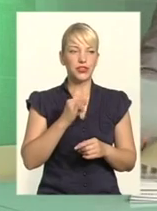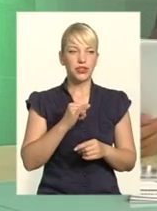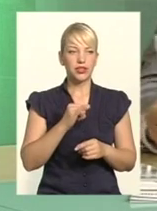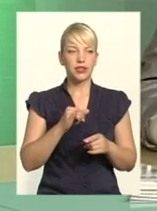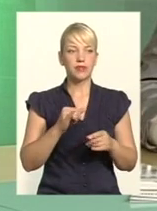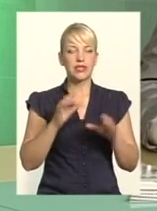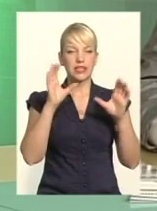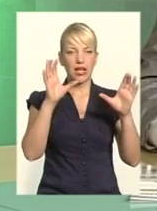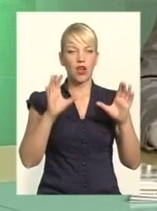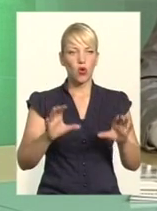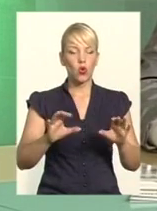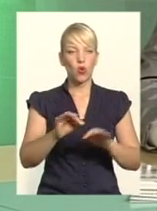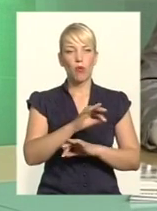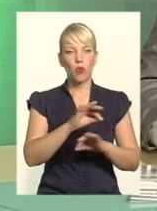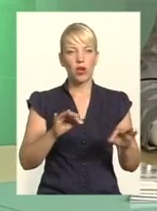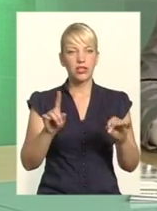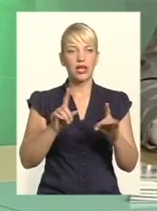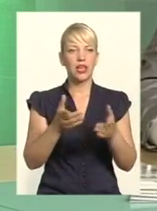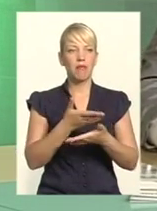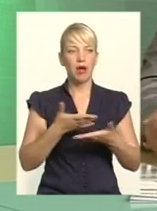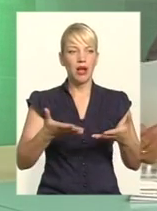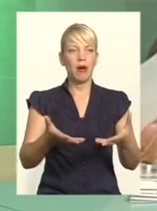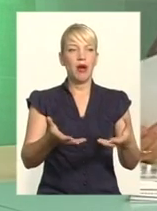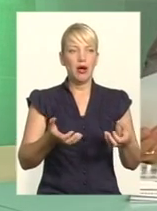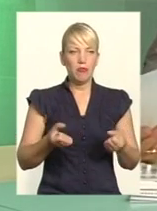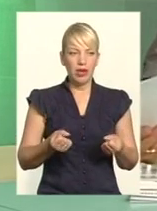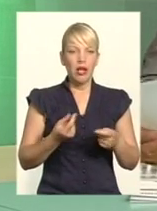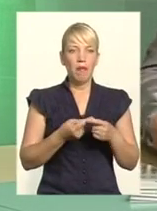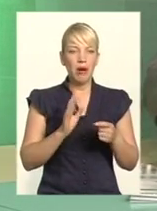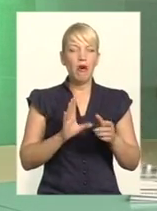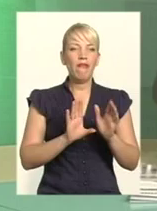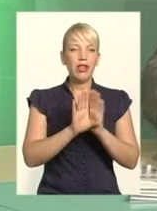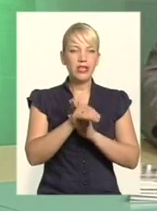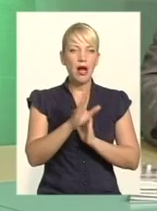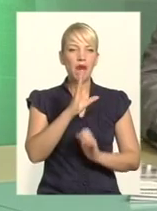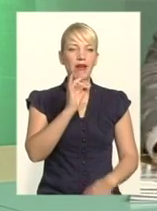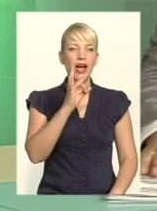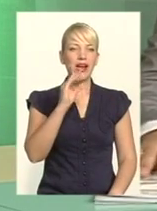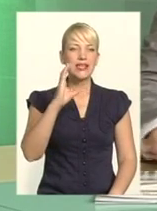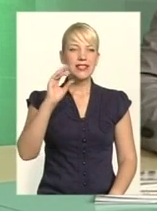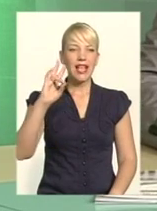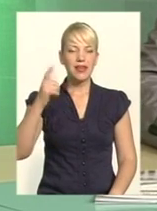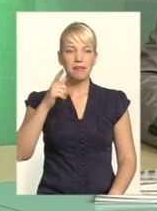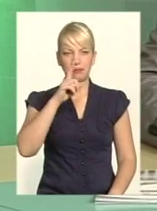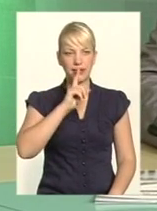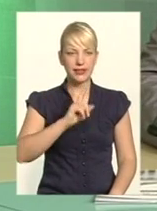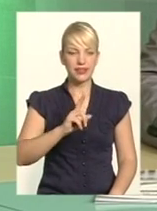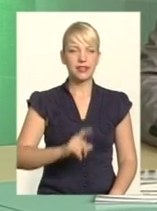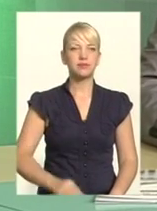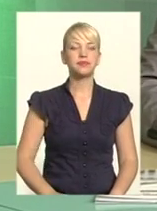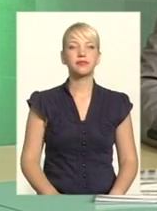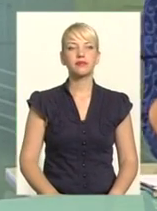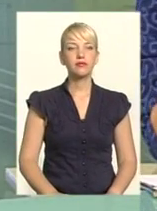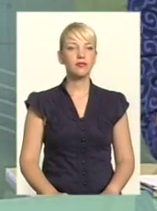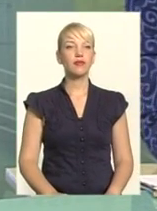законопроект, який ми приймемо далі, далі, ми його внесемо в вересні місяці. Далі ми переходимо до того, що в обласну раду мають прийти люди, які правильно